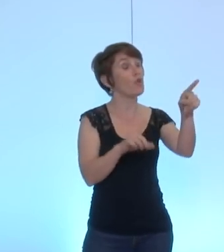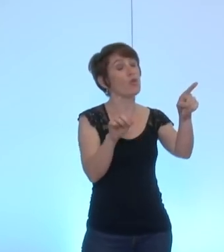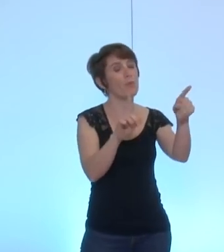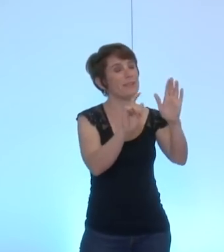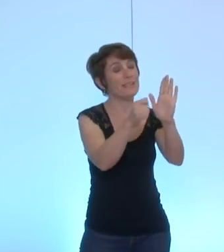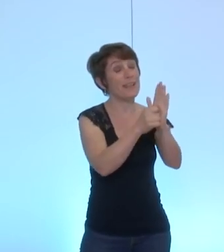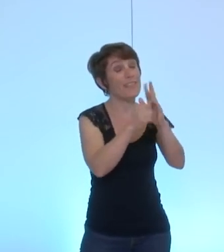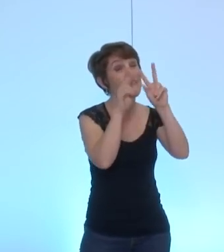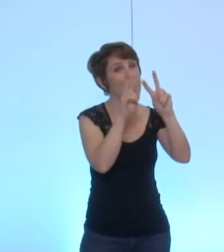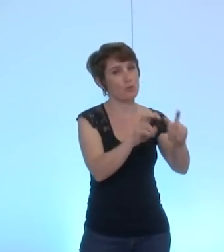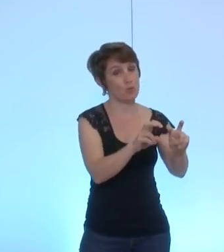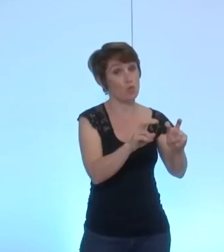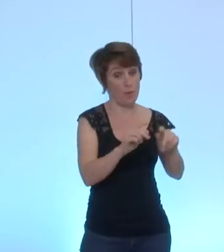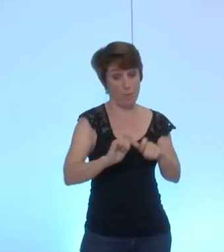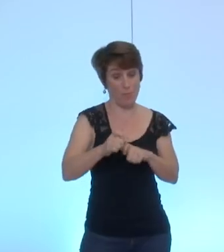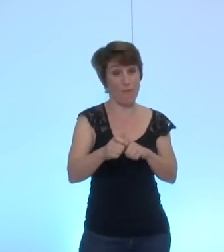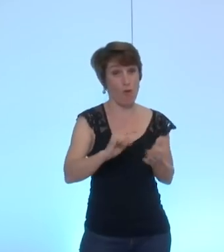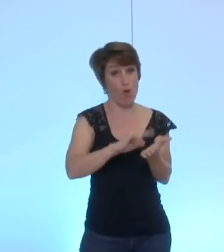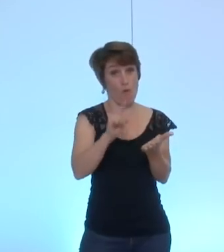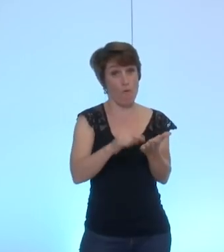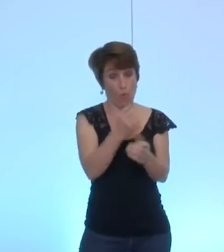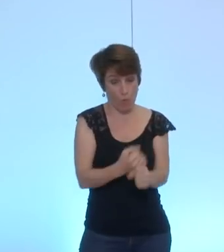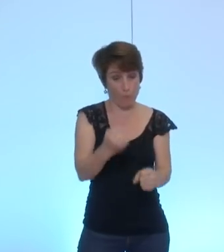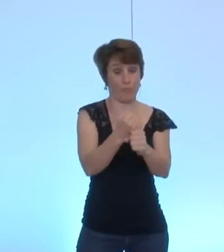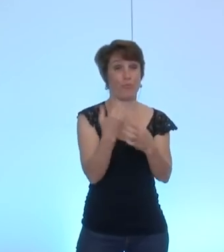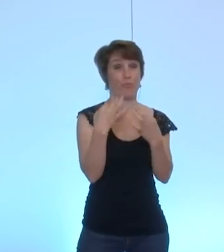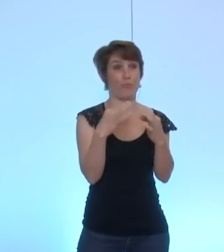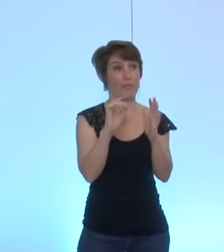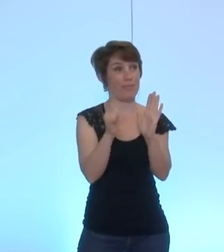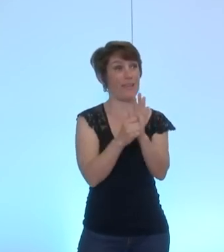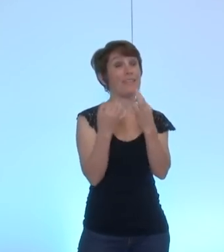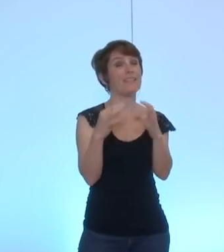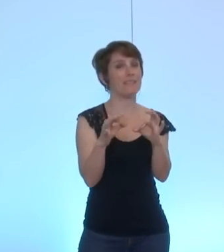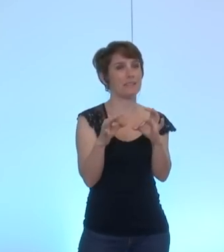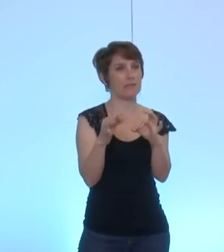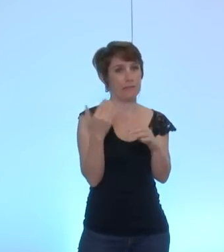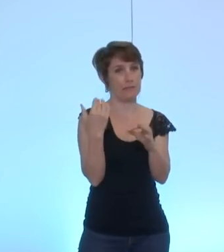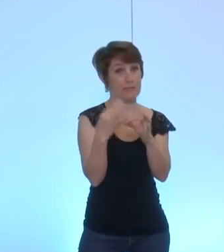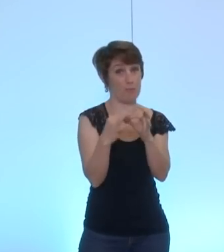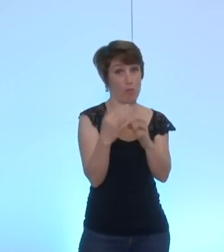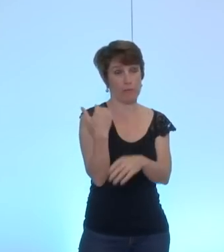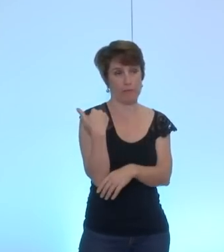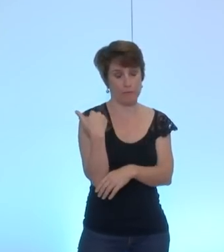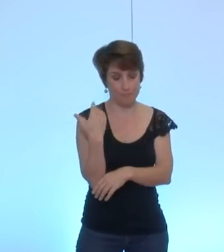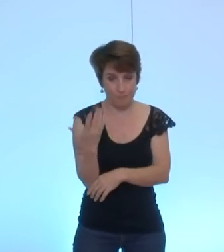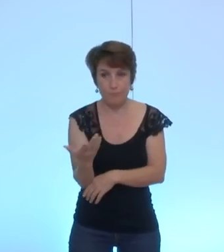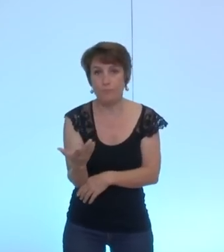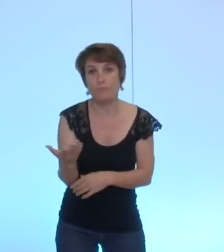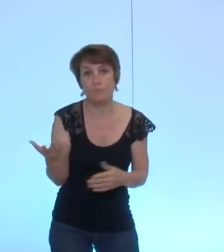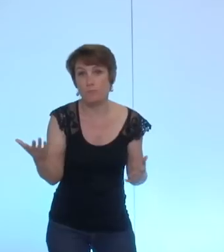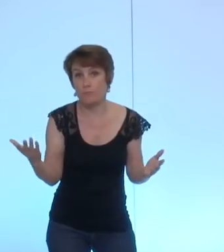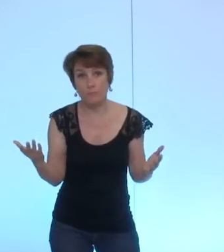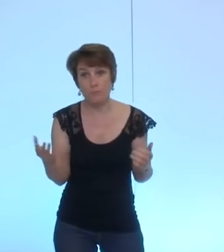après il fallait quand même l'ouverture du fonds le fonds a été ouvert le 10 il me semble donc de fait nous pourrions